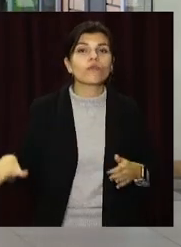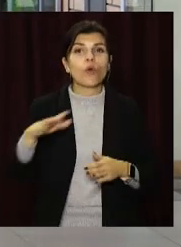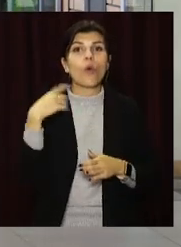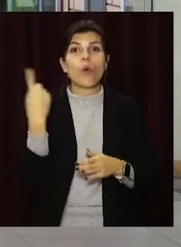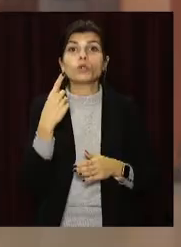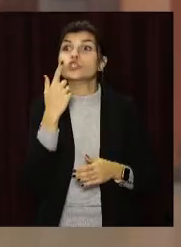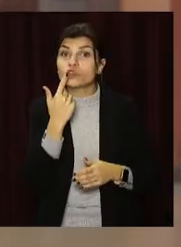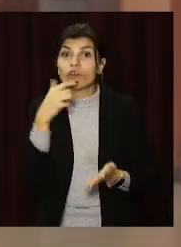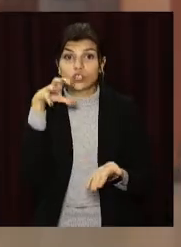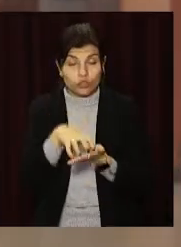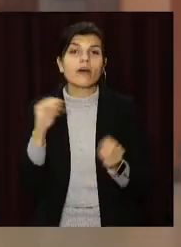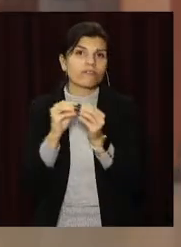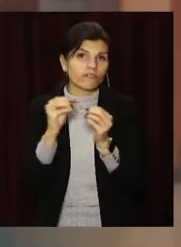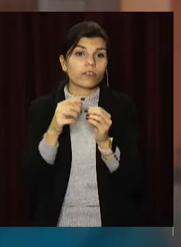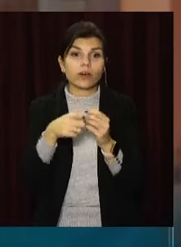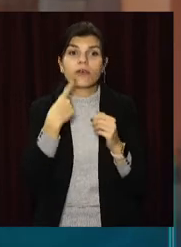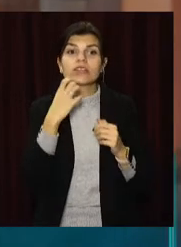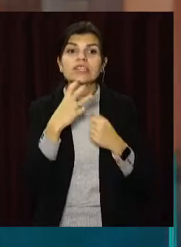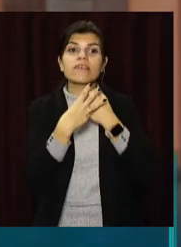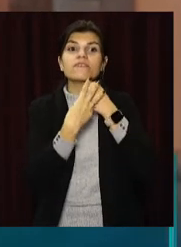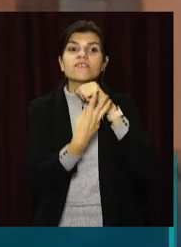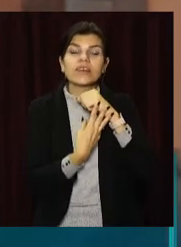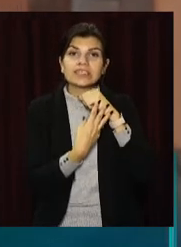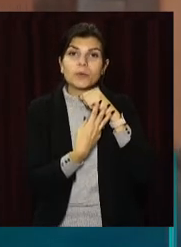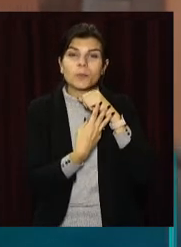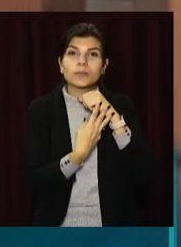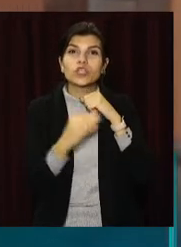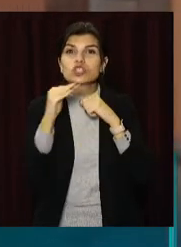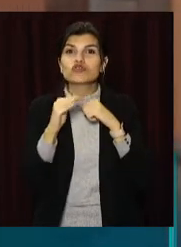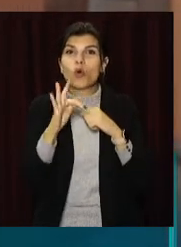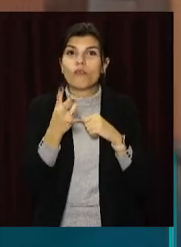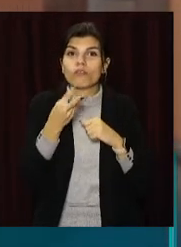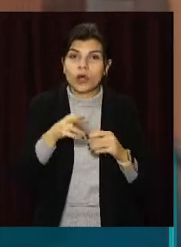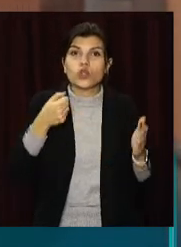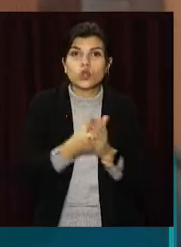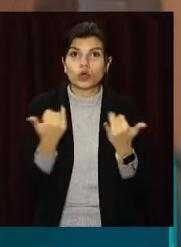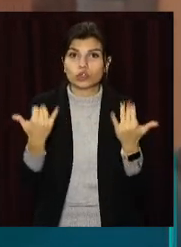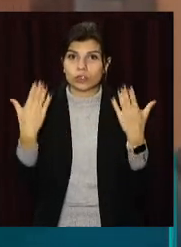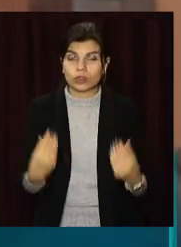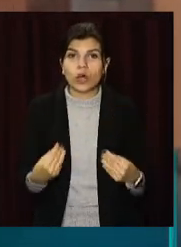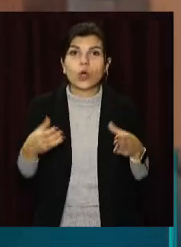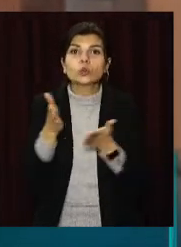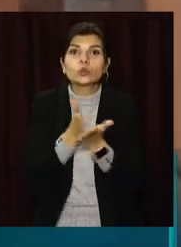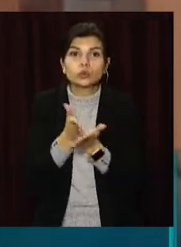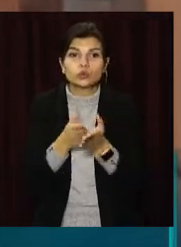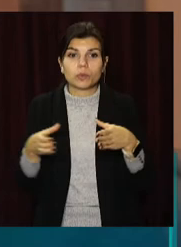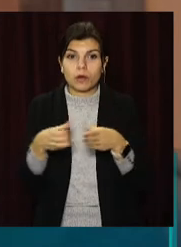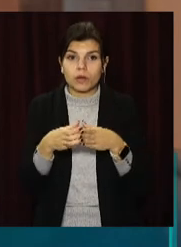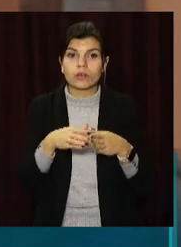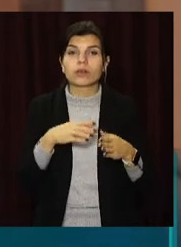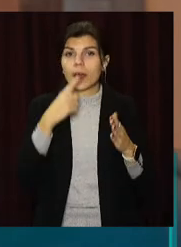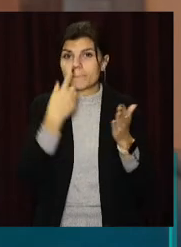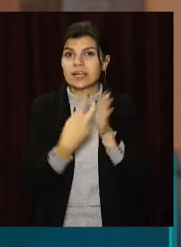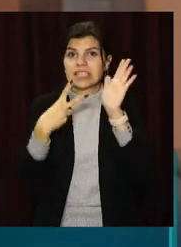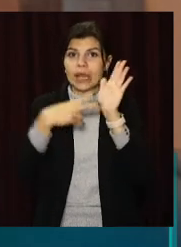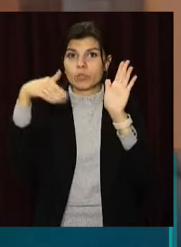червоною. «За період з 18 жовтня і до сьогоднішнього дня службою проведено майже